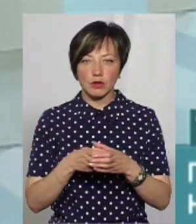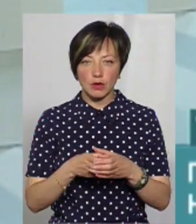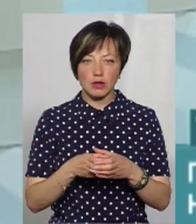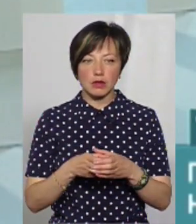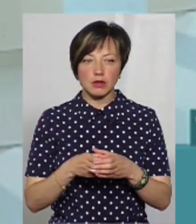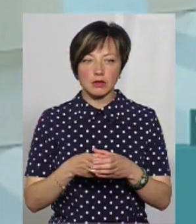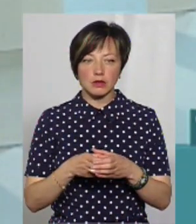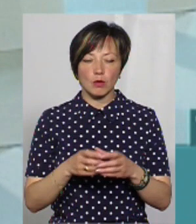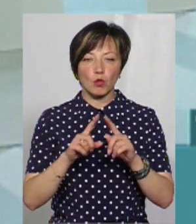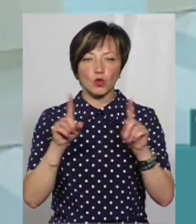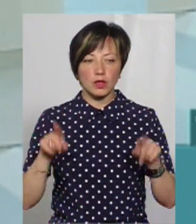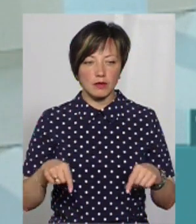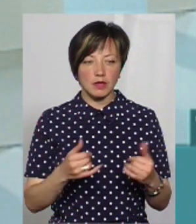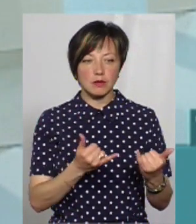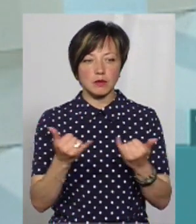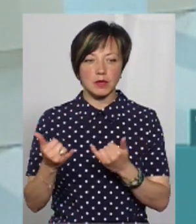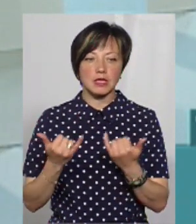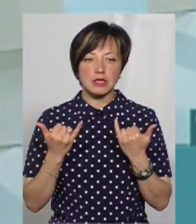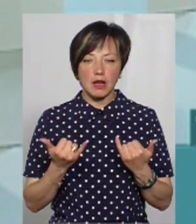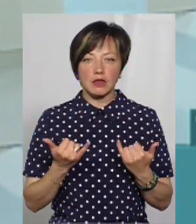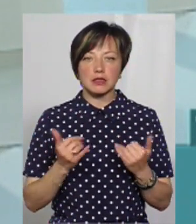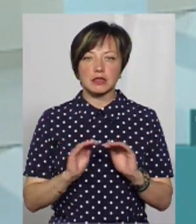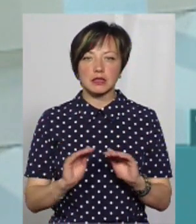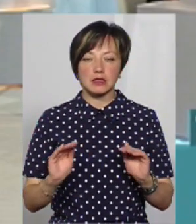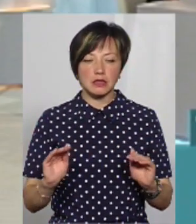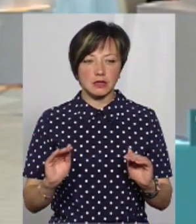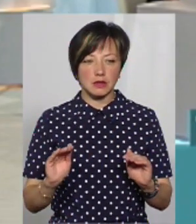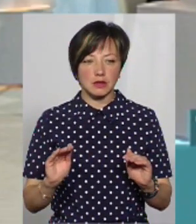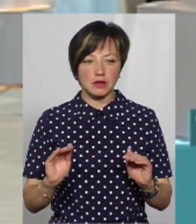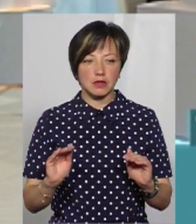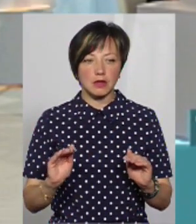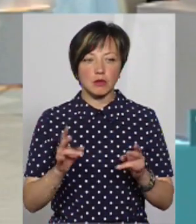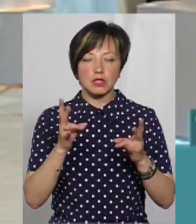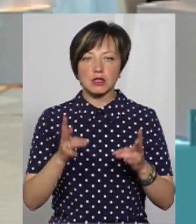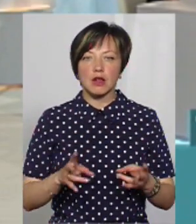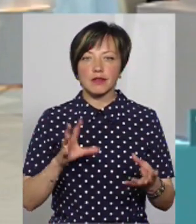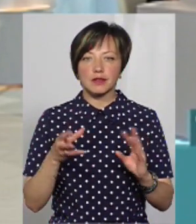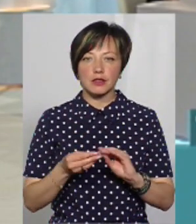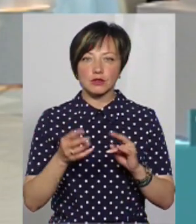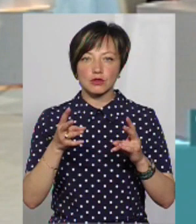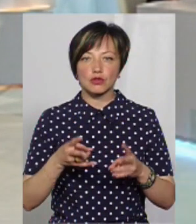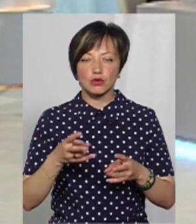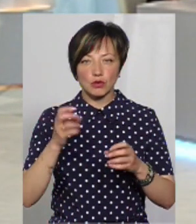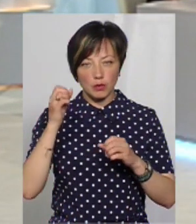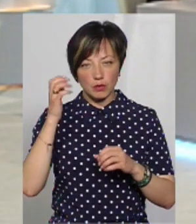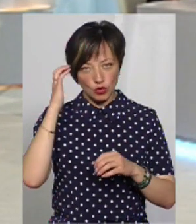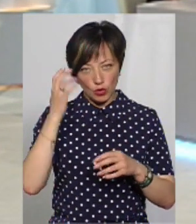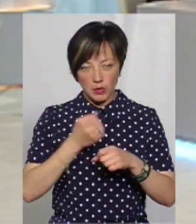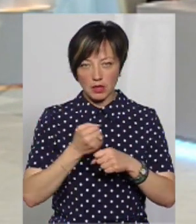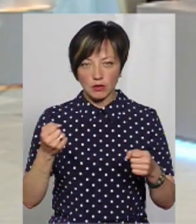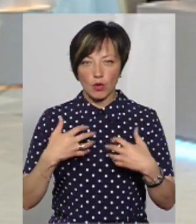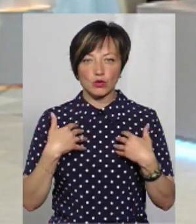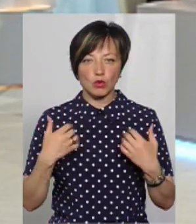приходили до нас в область путівки, ми їх забезпечували. Зараз діти, які постражали внаслідок Чорнобильської катастрофи, вони